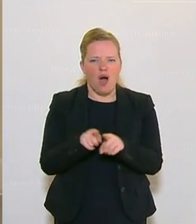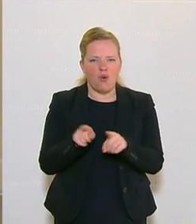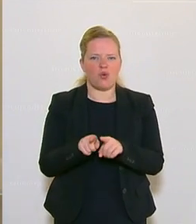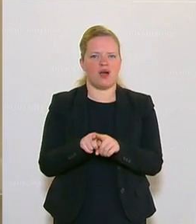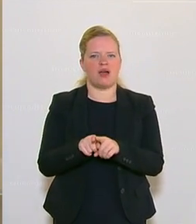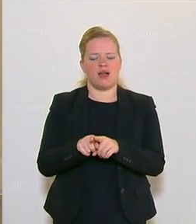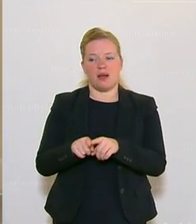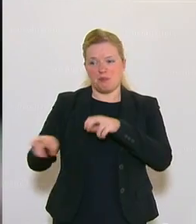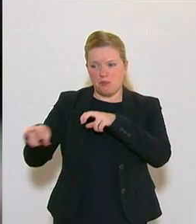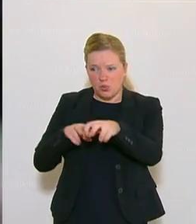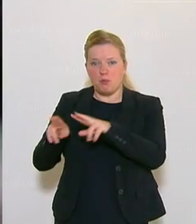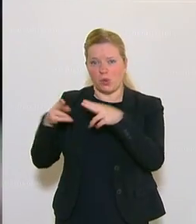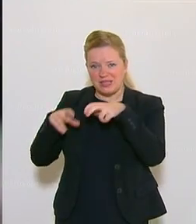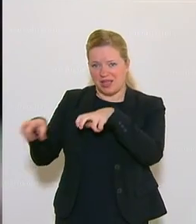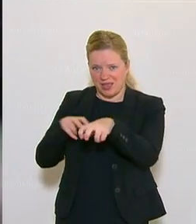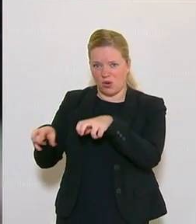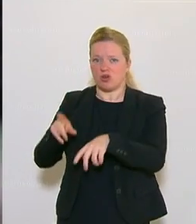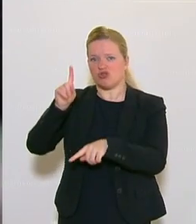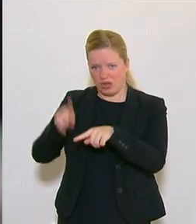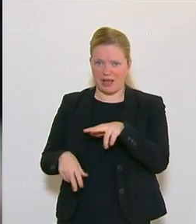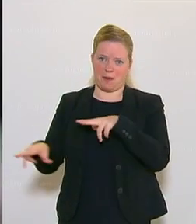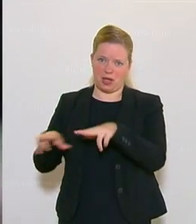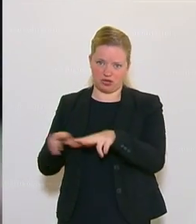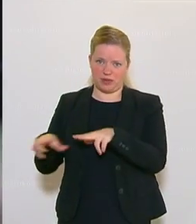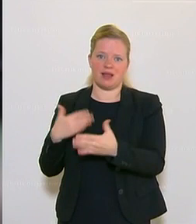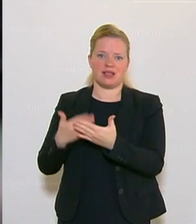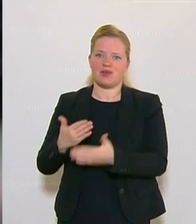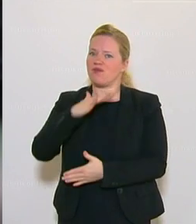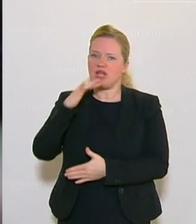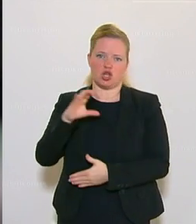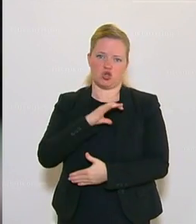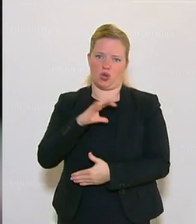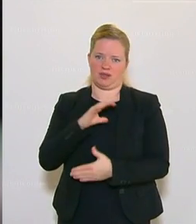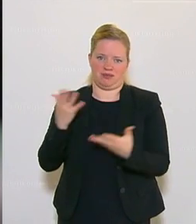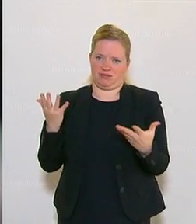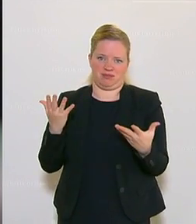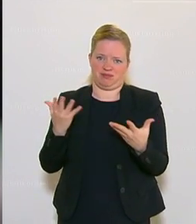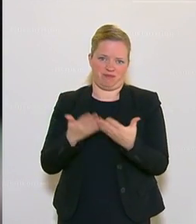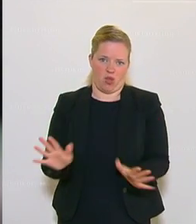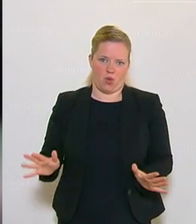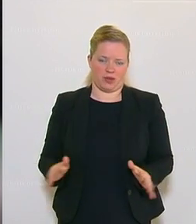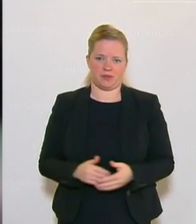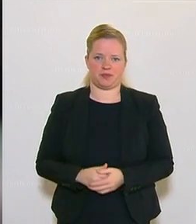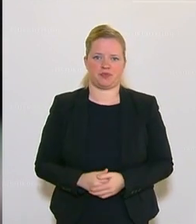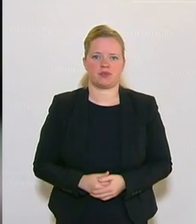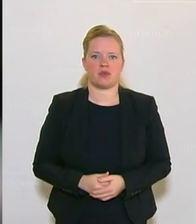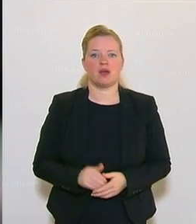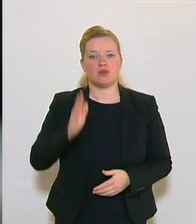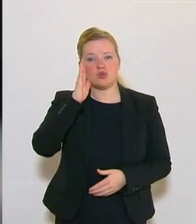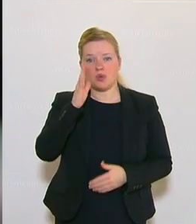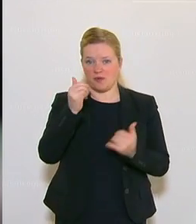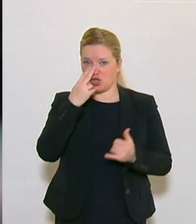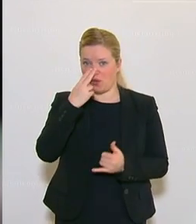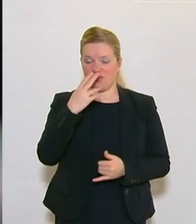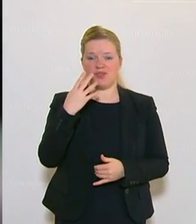Bundesregierung viele ihrer Chancen beraubt. Das ist Zukunft. Es sind 40.000 junge